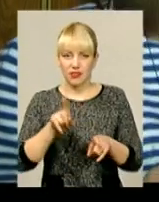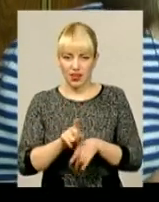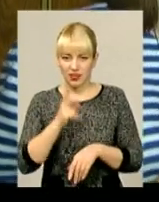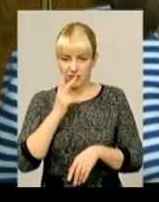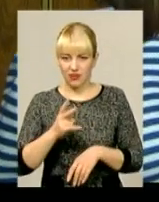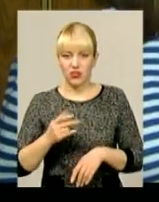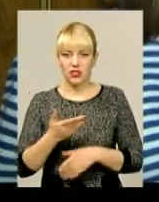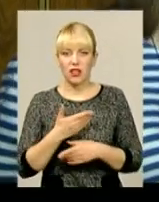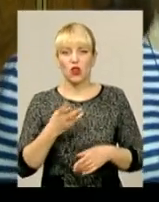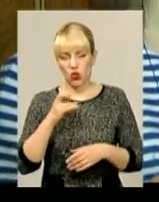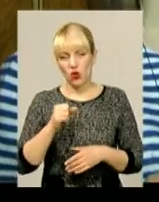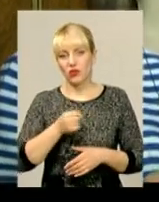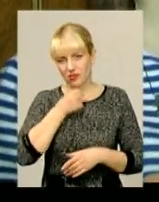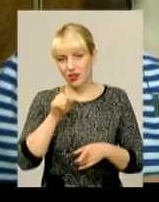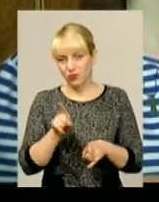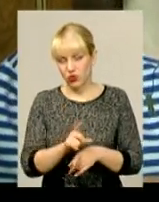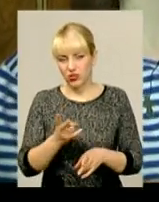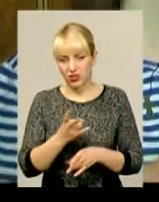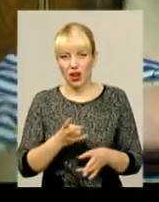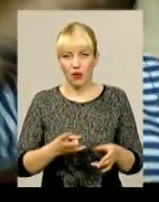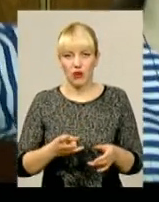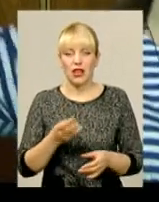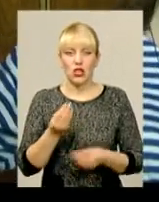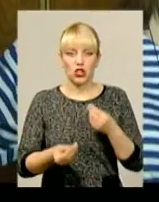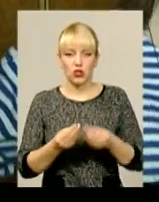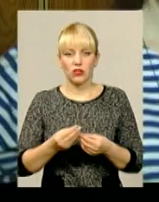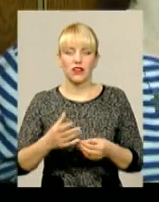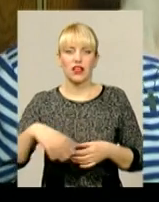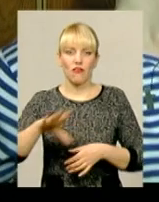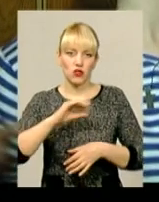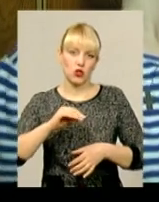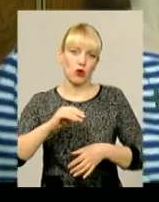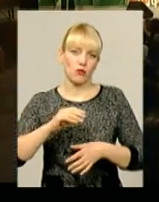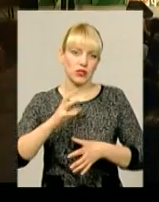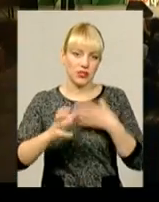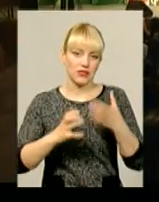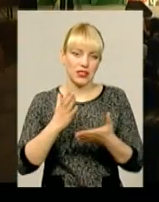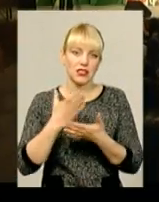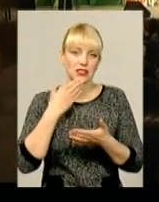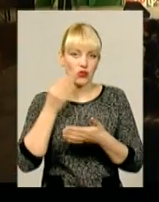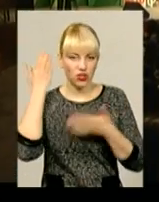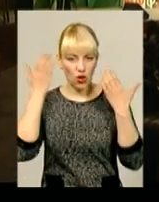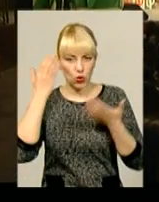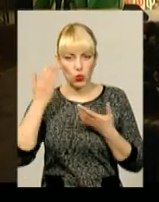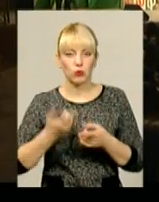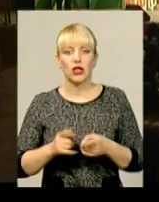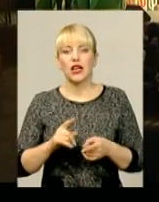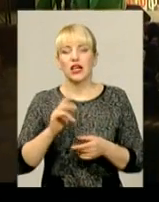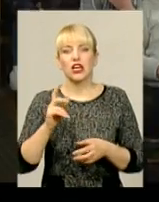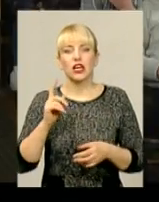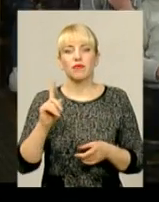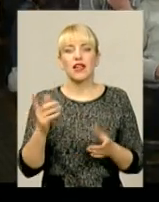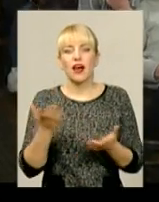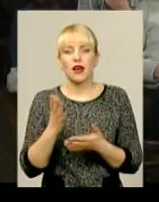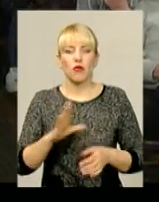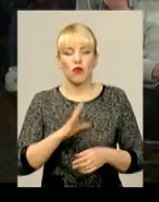Тоже треба шуткувати? Так, так. Жартувати треба про все. Всьому на світі є свій юмор. Також думкою, якими повинні бути смішні люди,